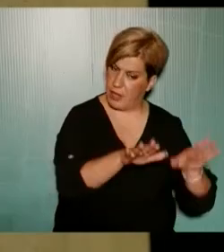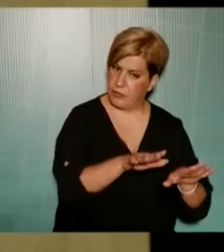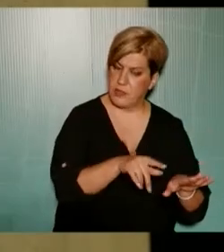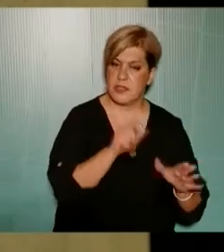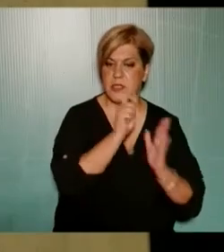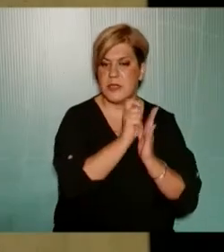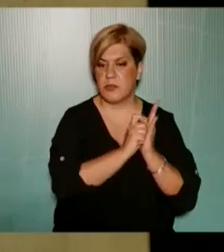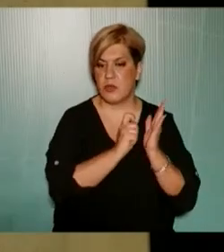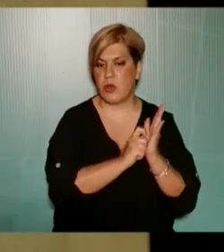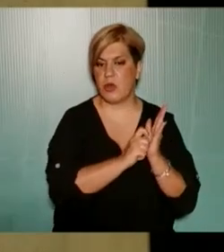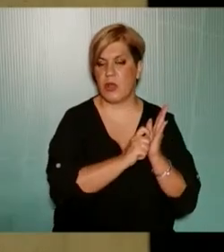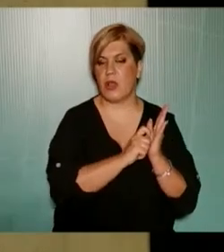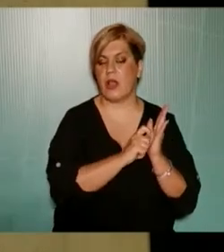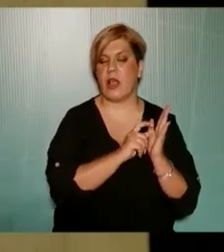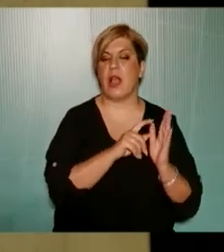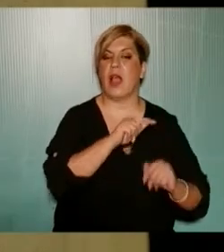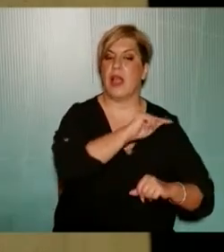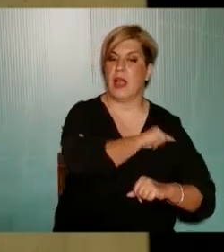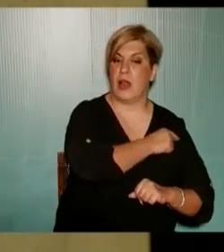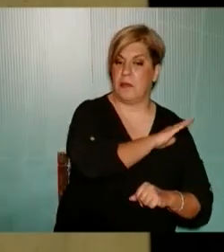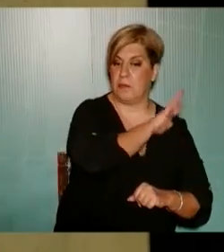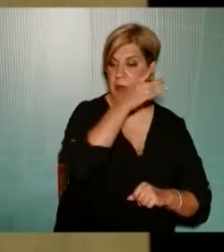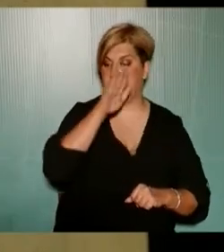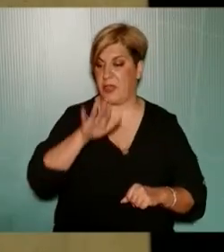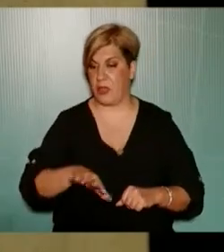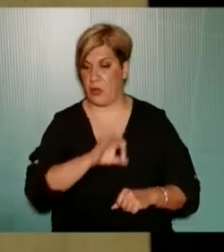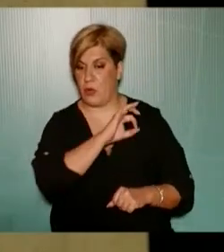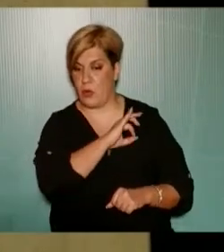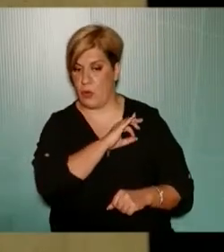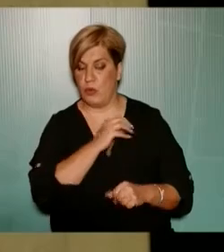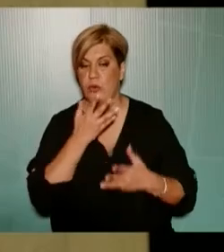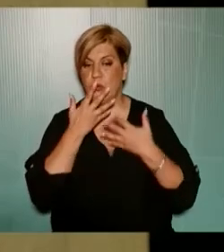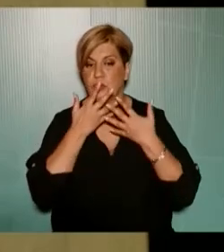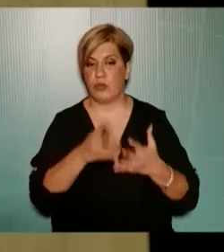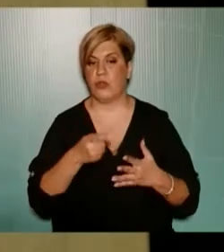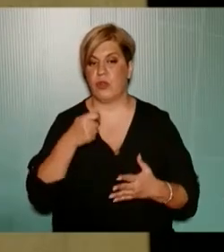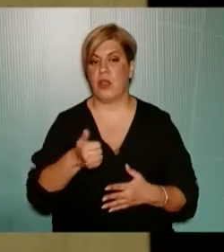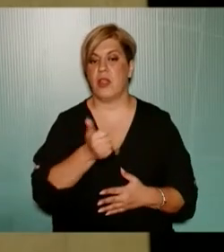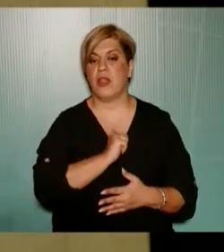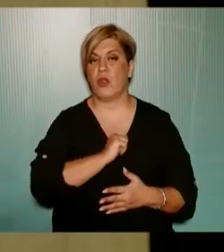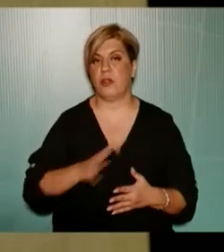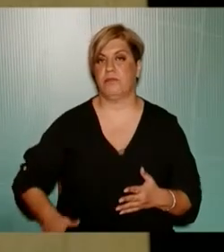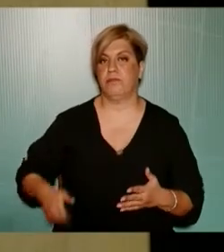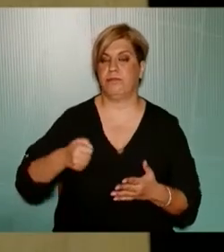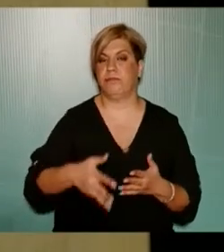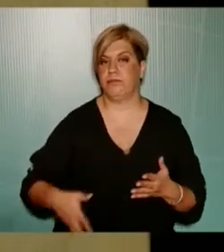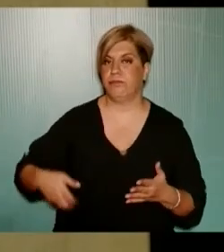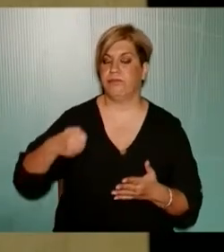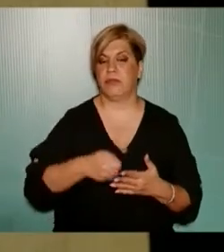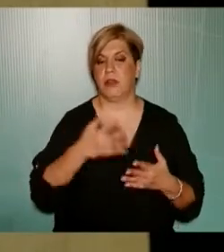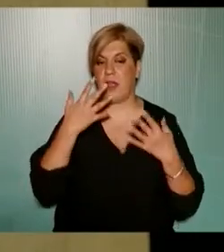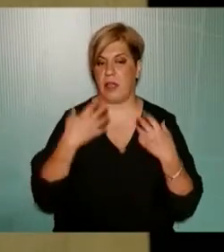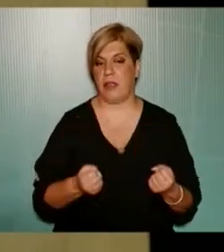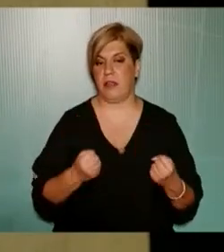σημείωσα ότι όλα από την κλινική μέχρι τον παιδικό που πηγαίνει ξοδεύω χρήματα ιδιωτικά για να μπορεί να